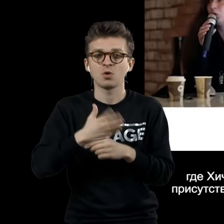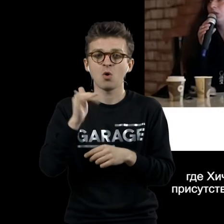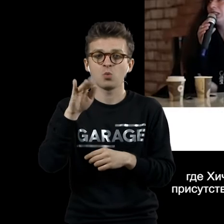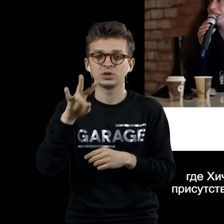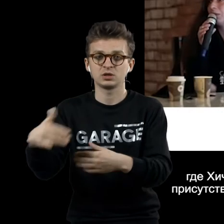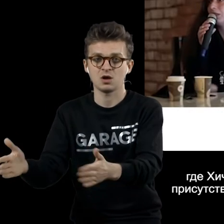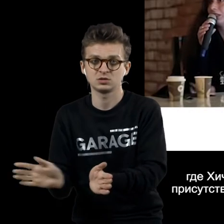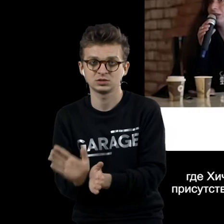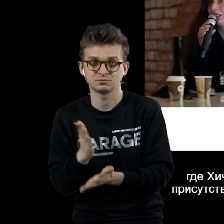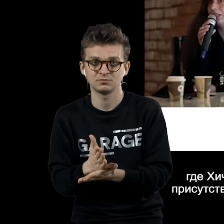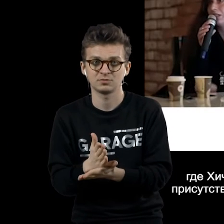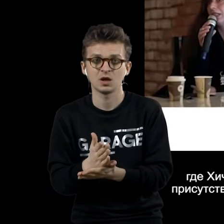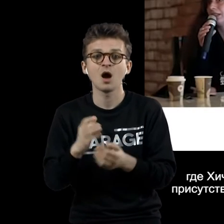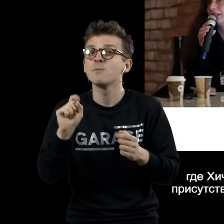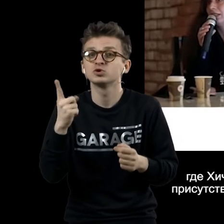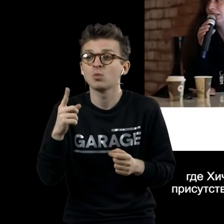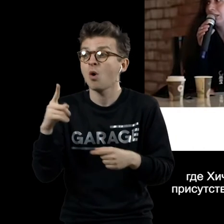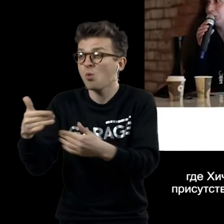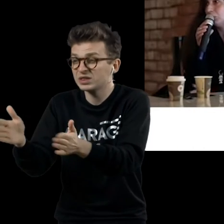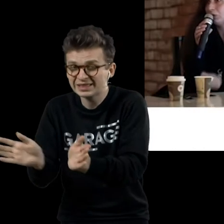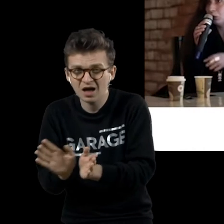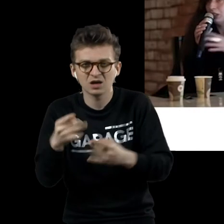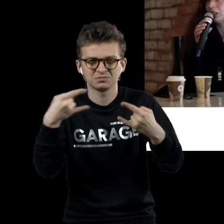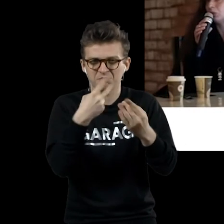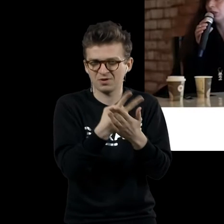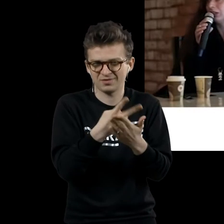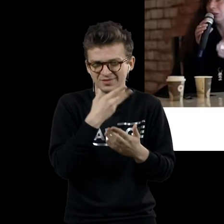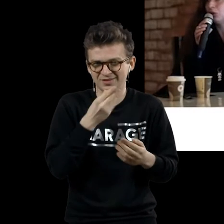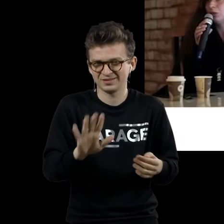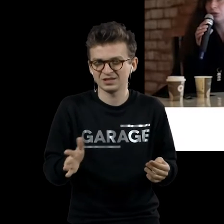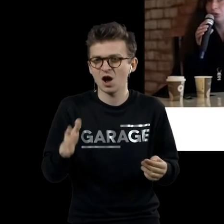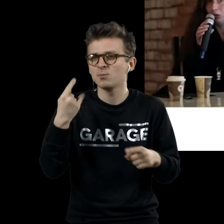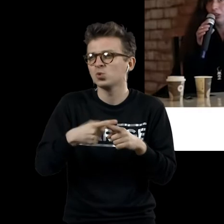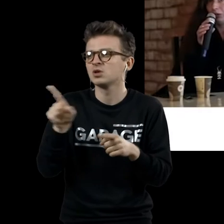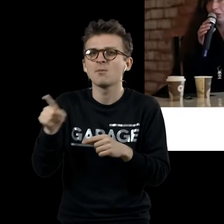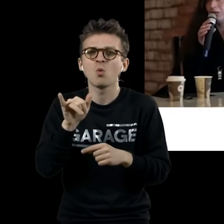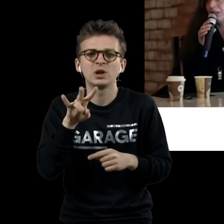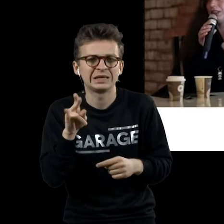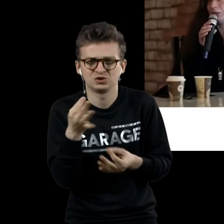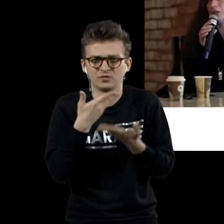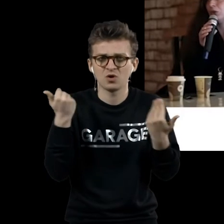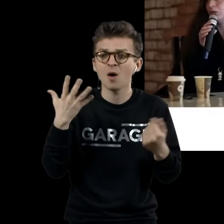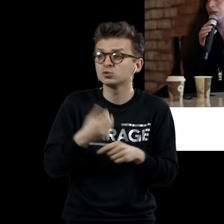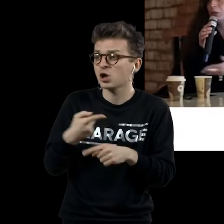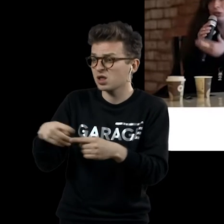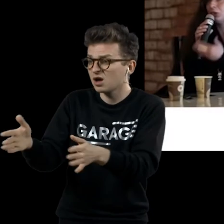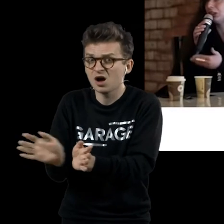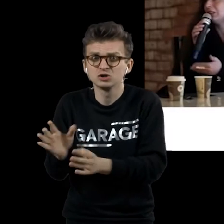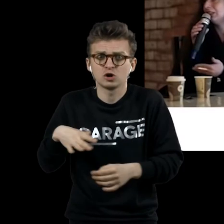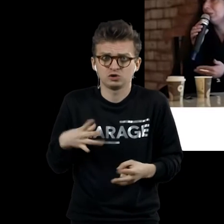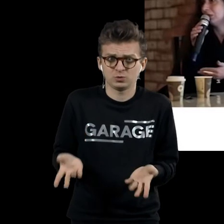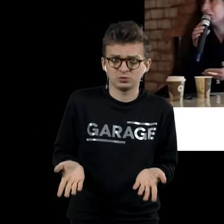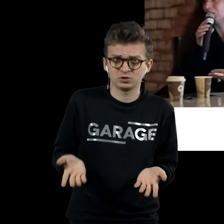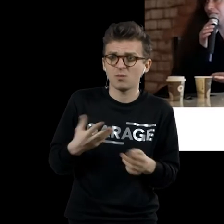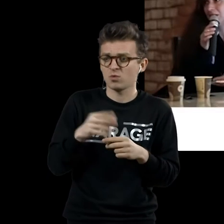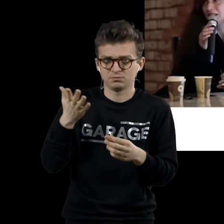унитаз – это то, что нельзя показывать на экране. Там ничего в него, улики спускают, там ничего не происходит. Но просто сам предмет является непоказуемым. Это происходит